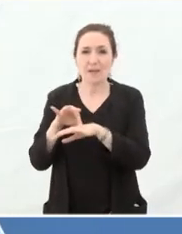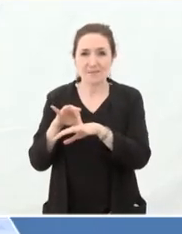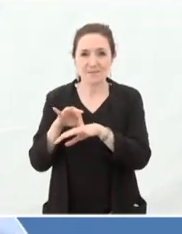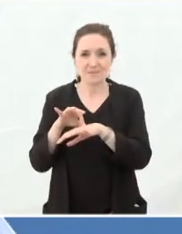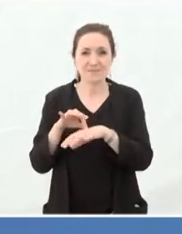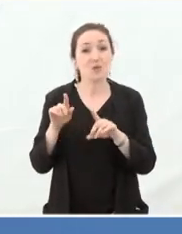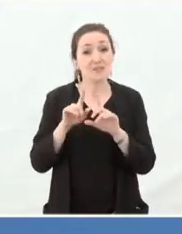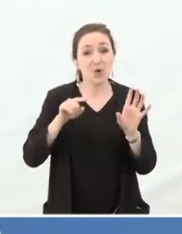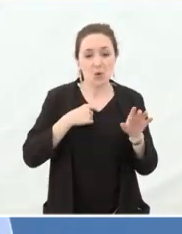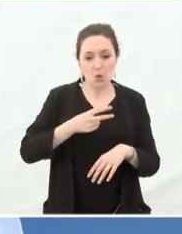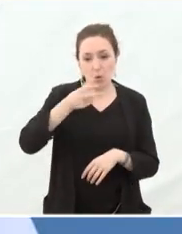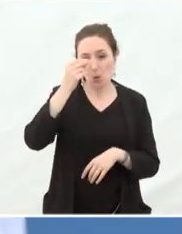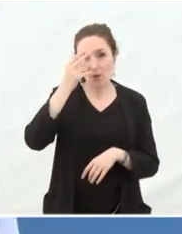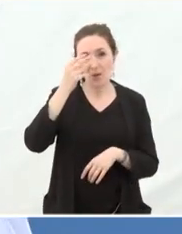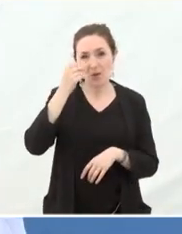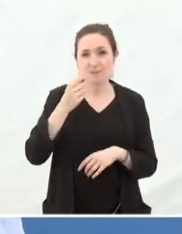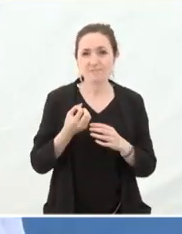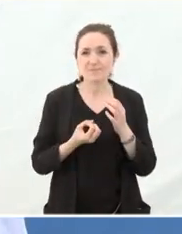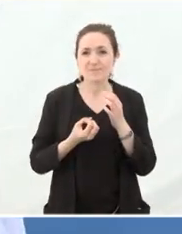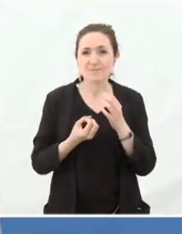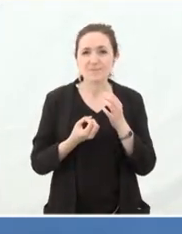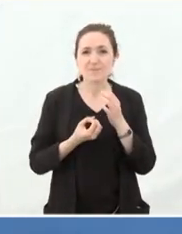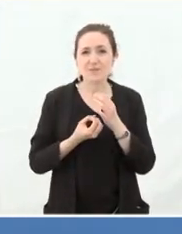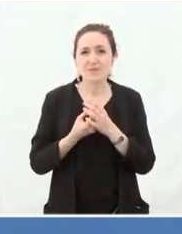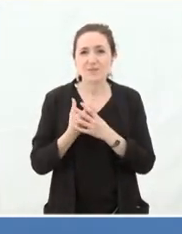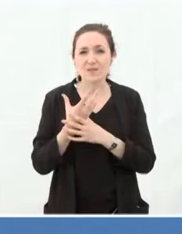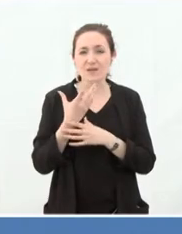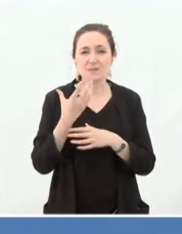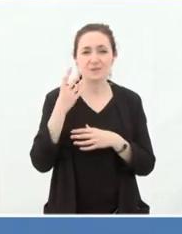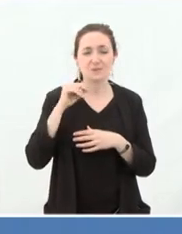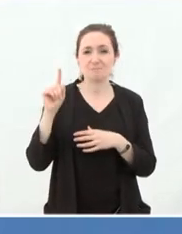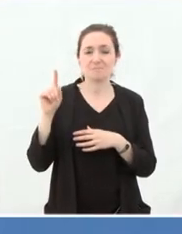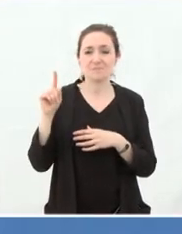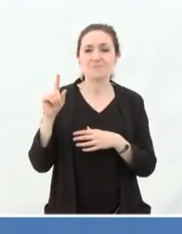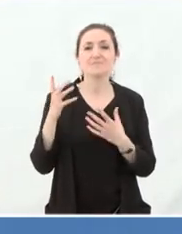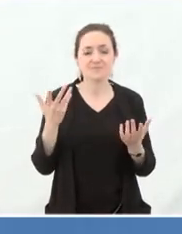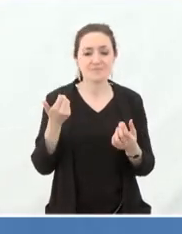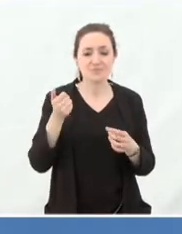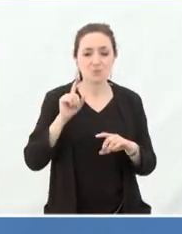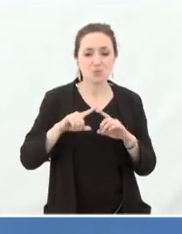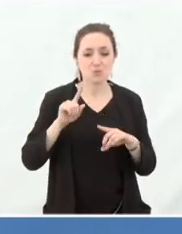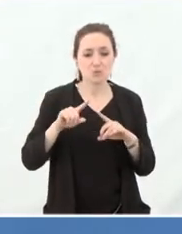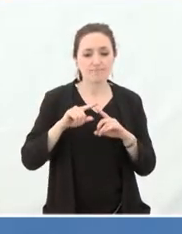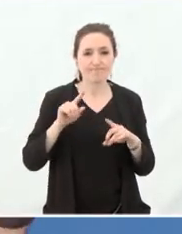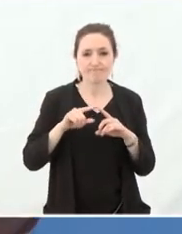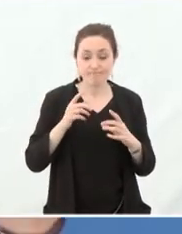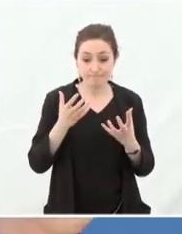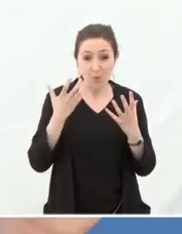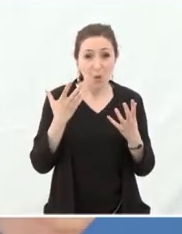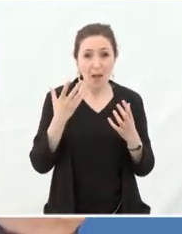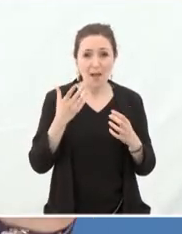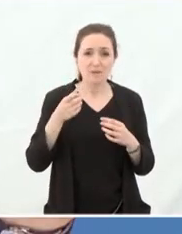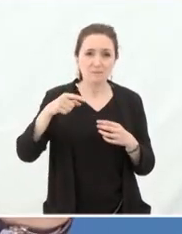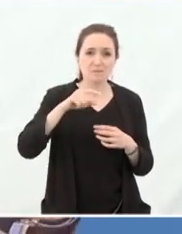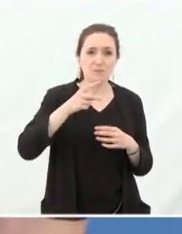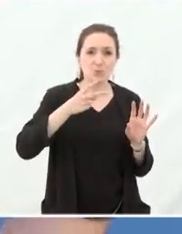quel type de nouvelles vulnérabilités sont en train d'arriver. Et moi, il y une chose qui me frappe actuellement, et je pense que le voyez, vous, de plus en plus, on connaît